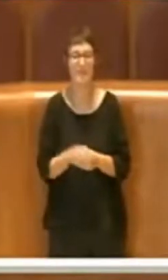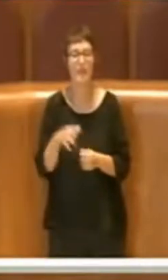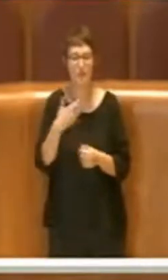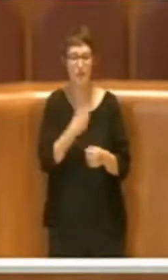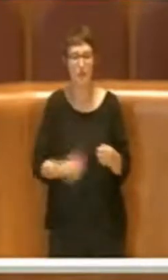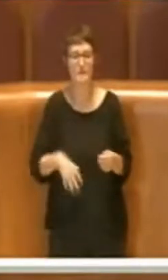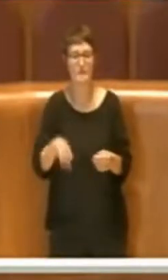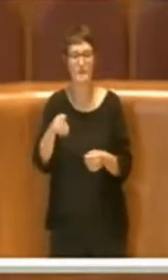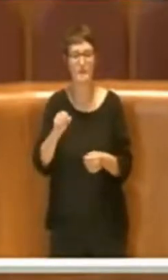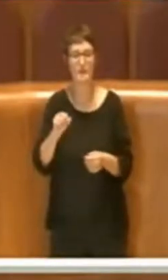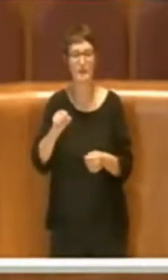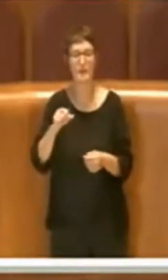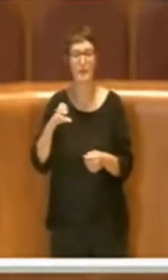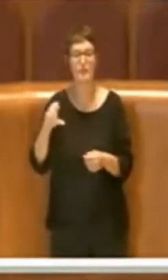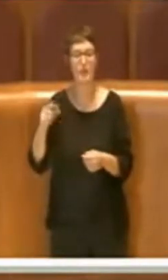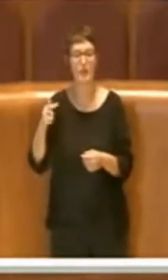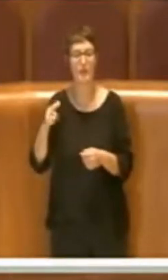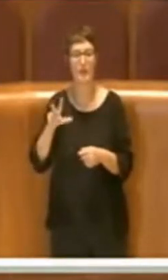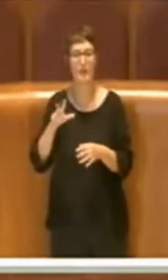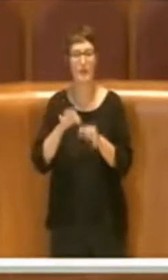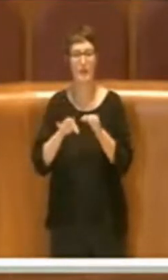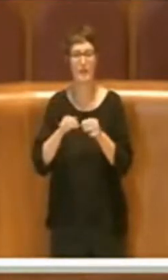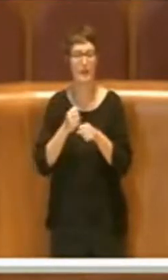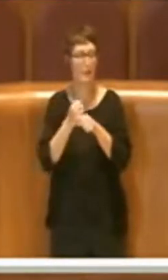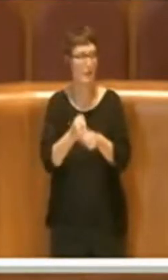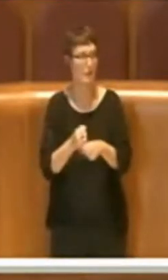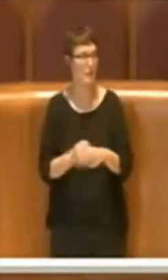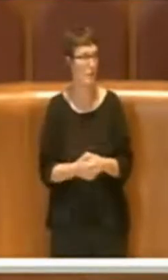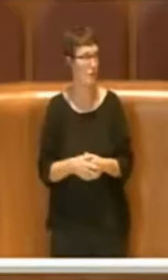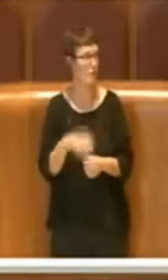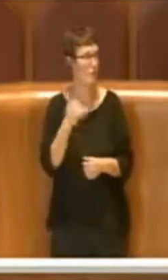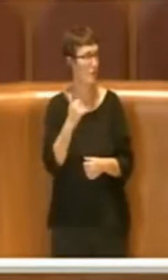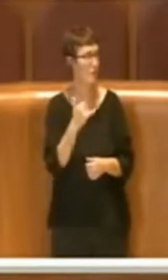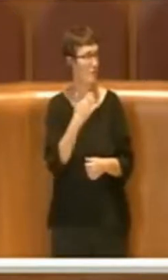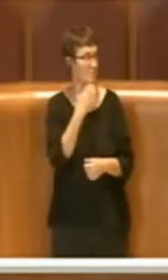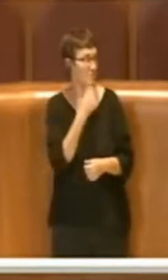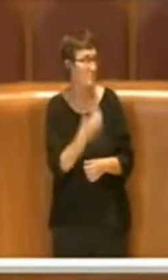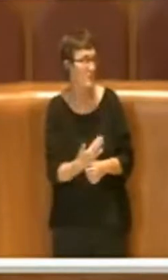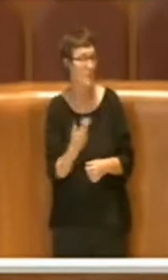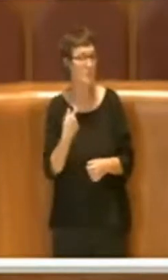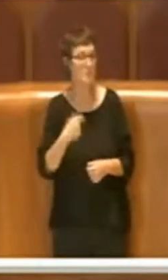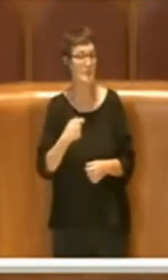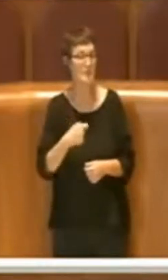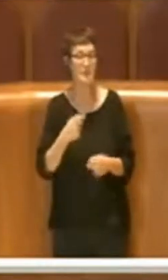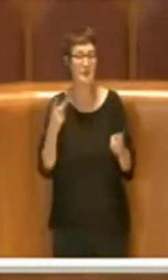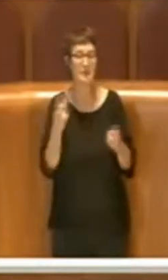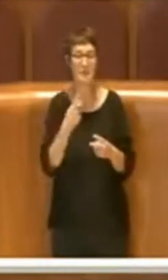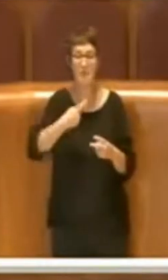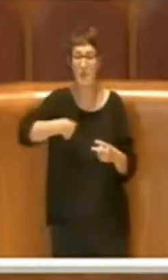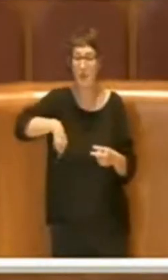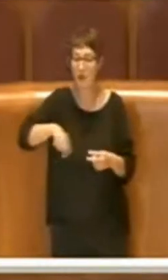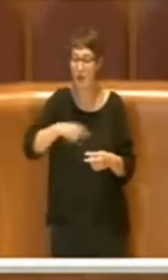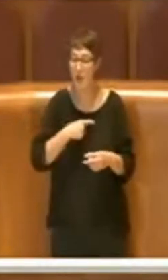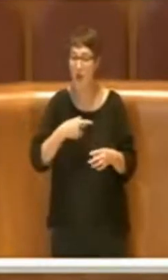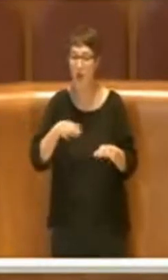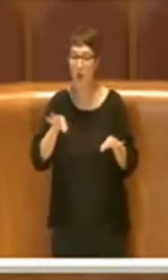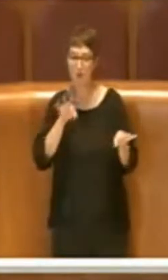Sì, grazie Presidente. In realtà non abbiamo utilizzato nessuna clava, come